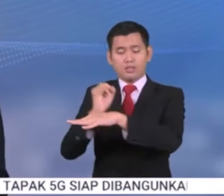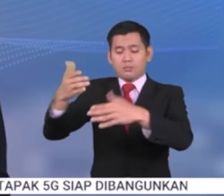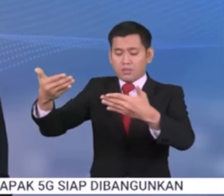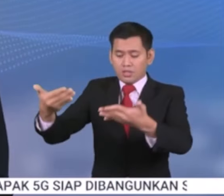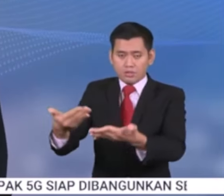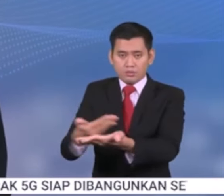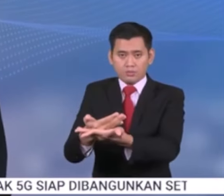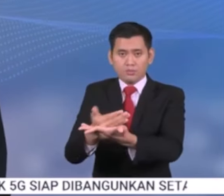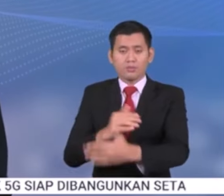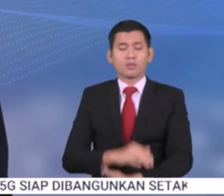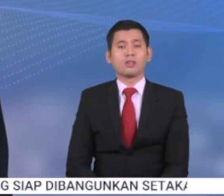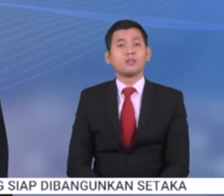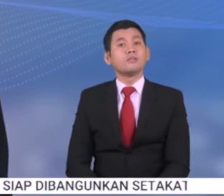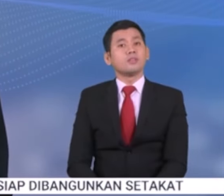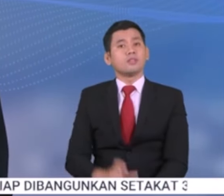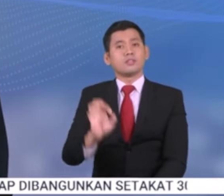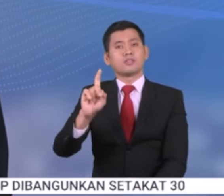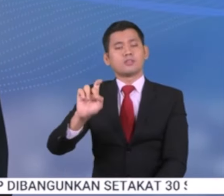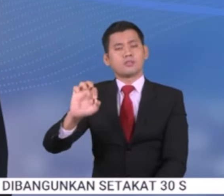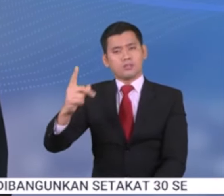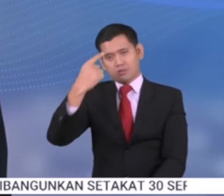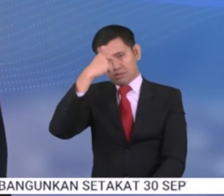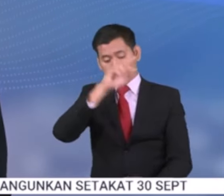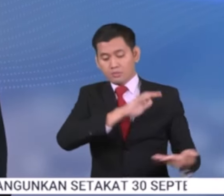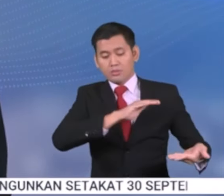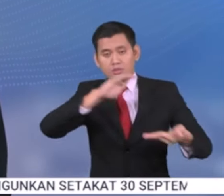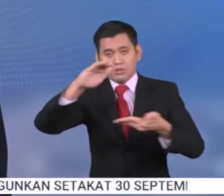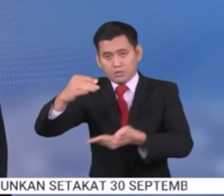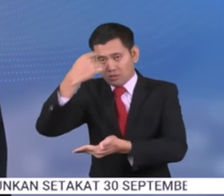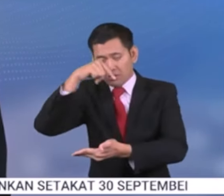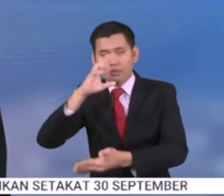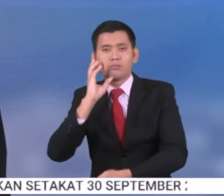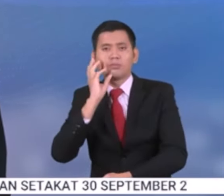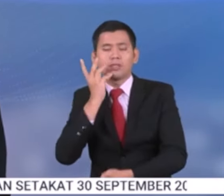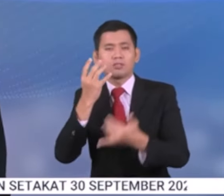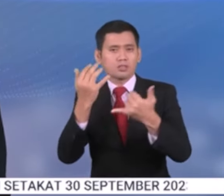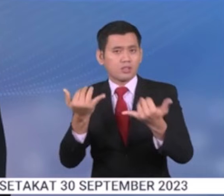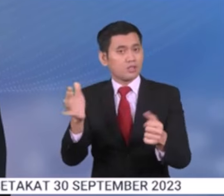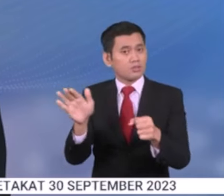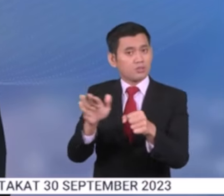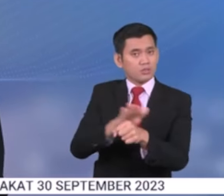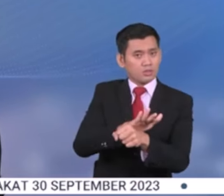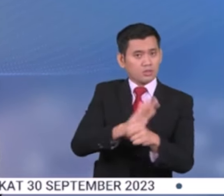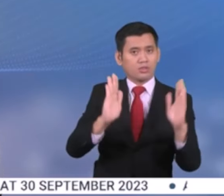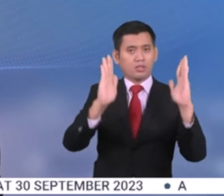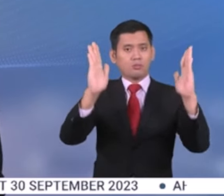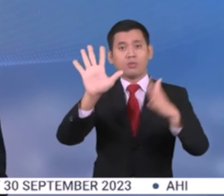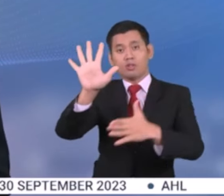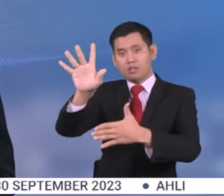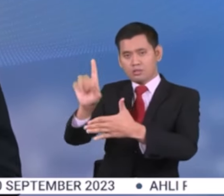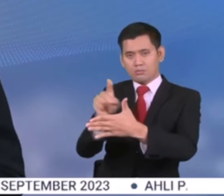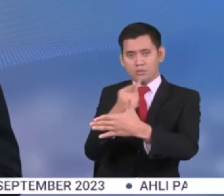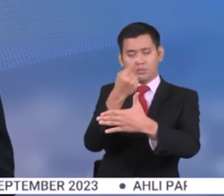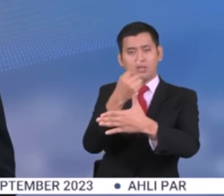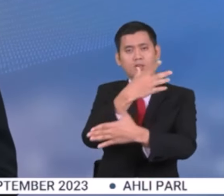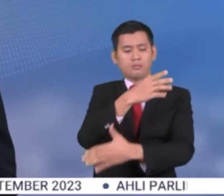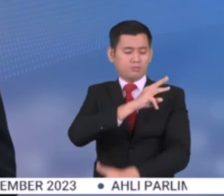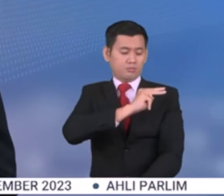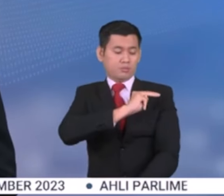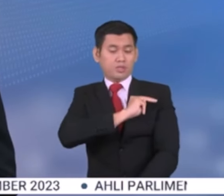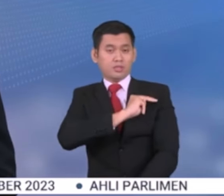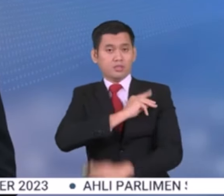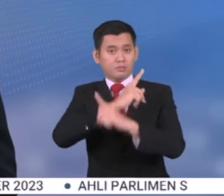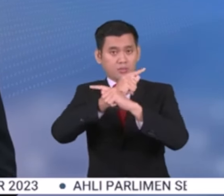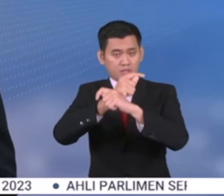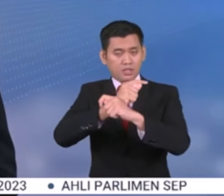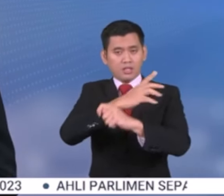Jumlah stok bagi menampung keperluan beras negara ketika ini mencukupi bagi tempoh sehingga 5 bulan. Menurut Menteri Pertanian